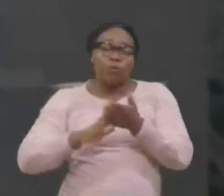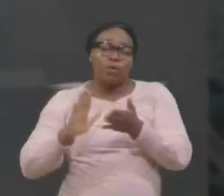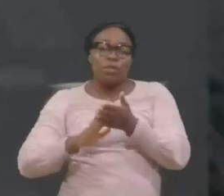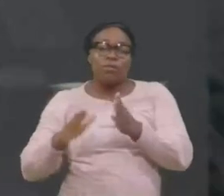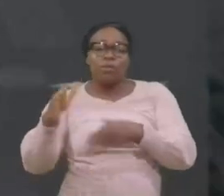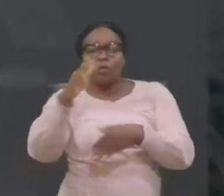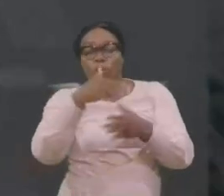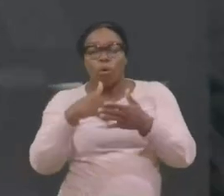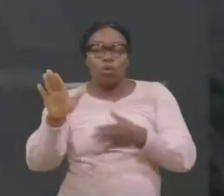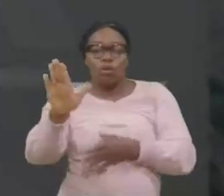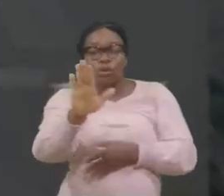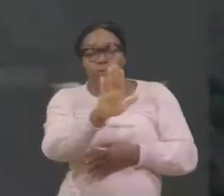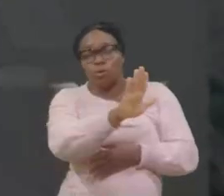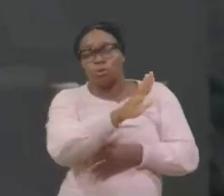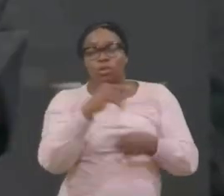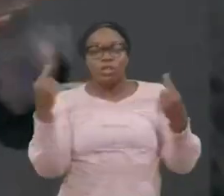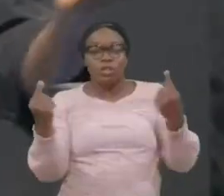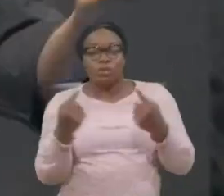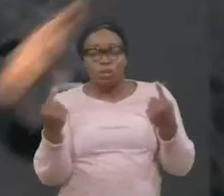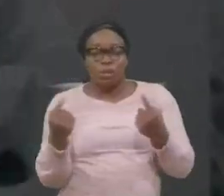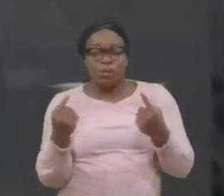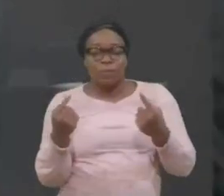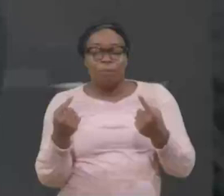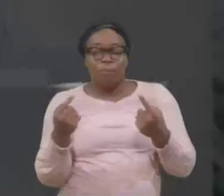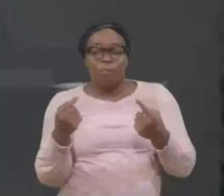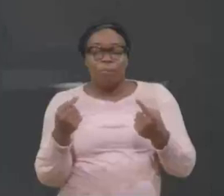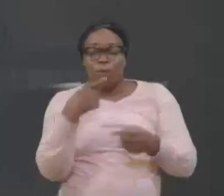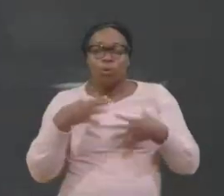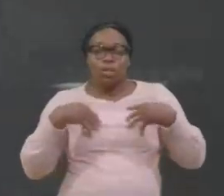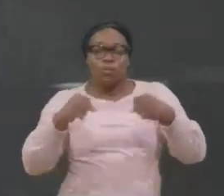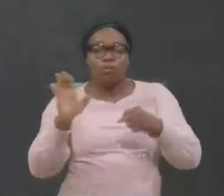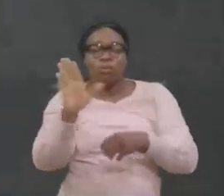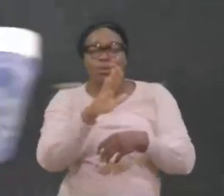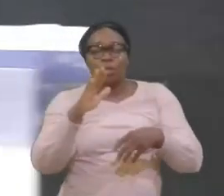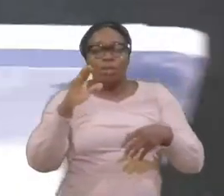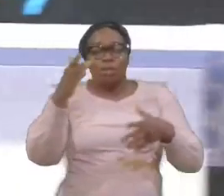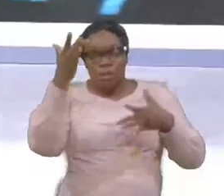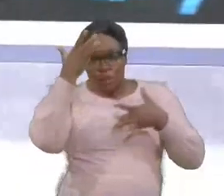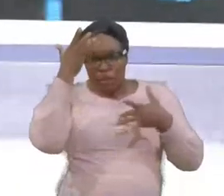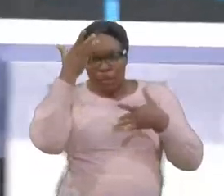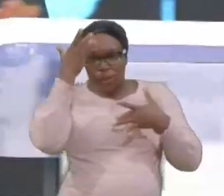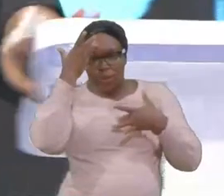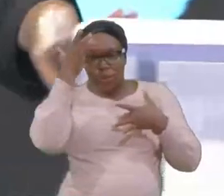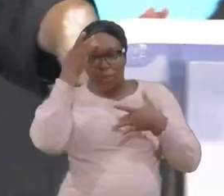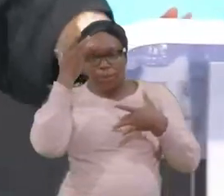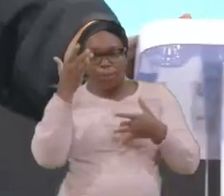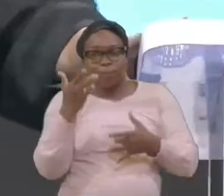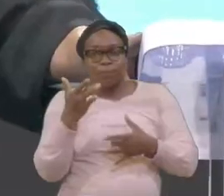tes iniquités, Qui guérit toutes tes maladies,